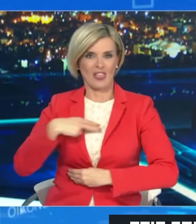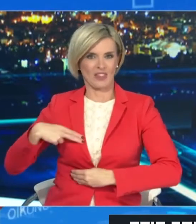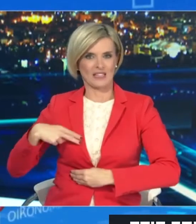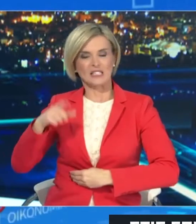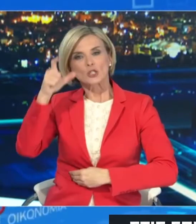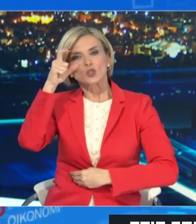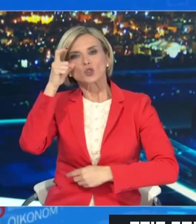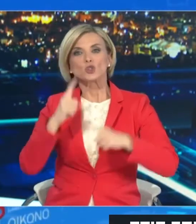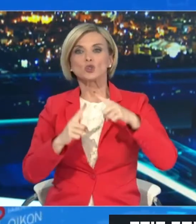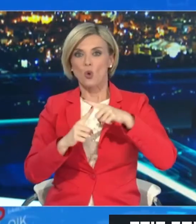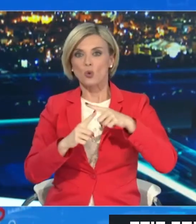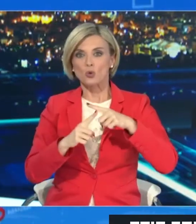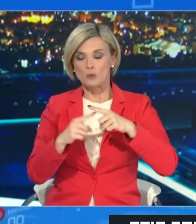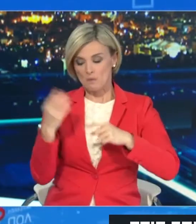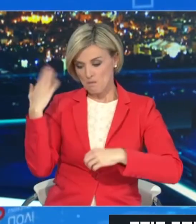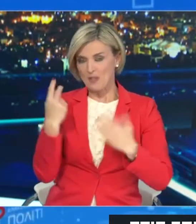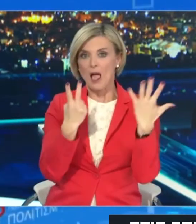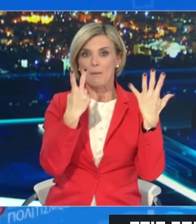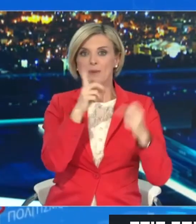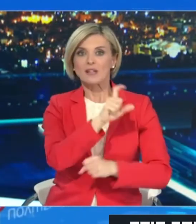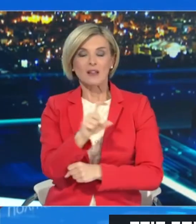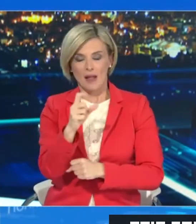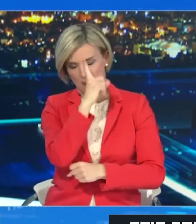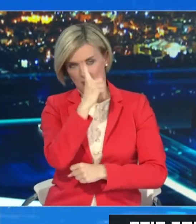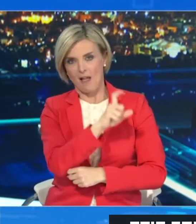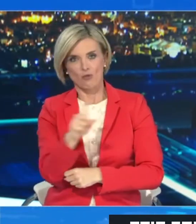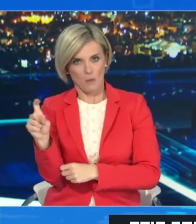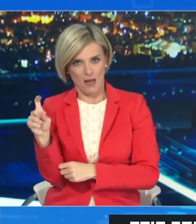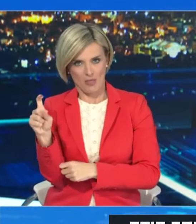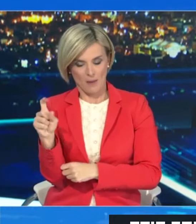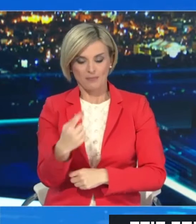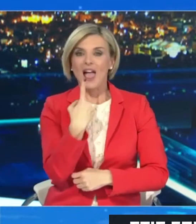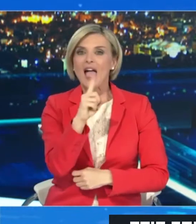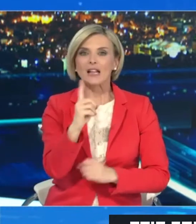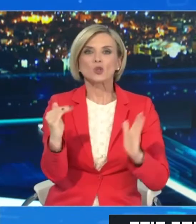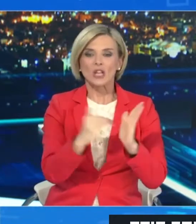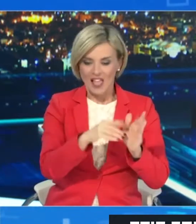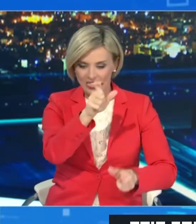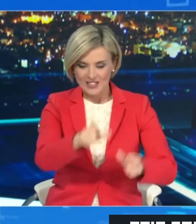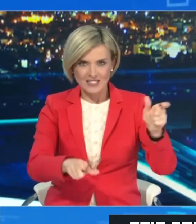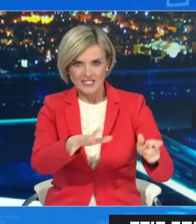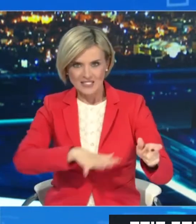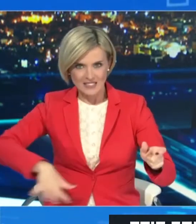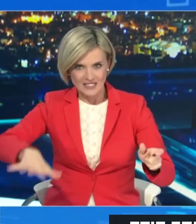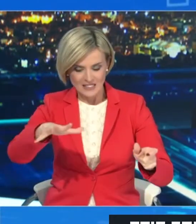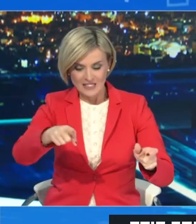Περισσότερα νέα κρούσματα στις τελευταίες 7 μέσα, ένα εκατόχινάδες πληθυσμού στις περιφερειακές ενότητες Καλύμνου,